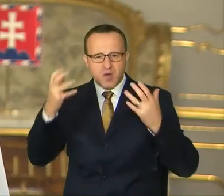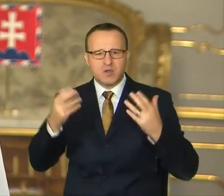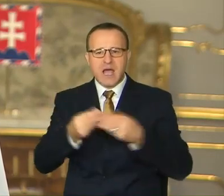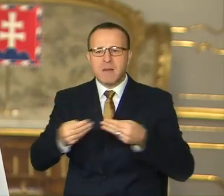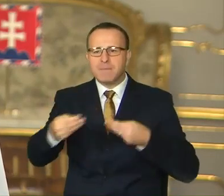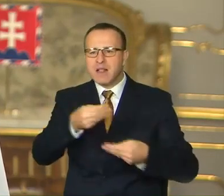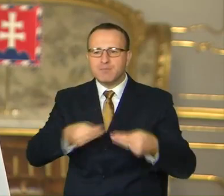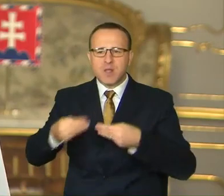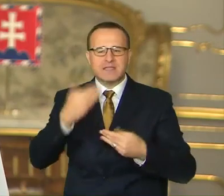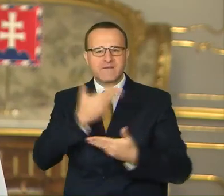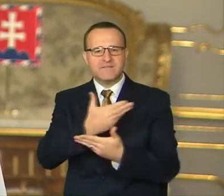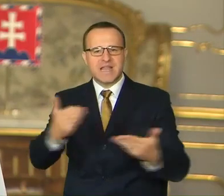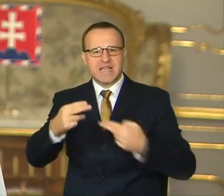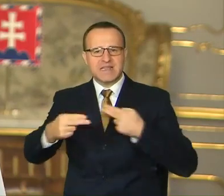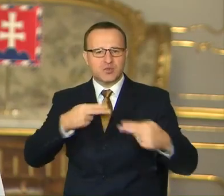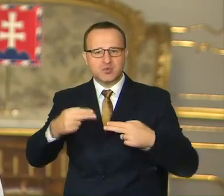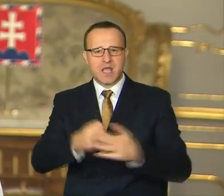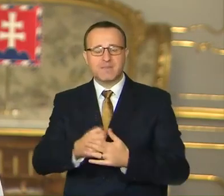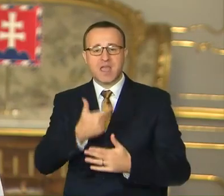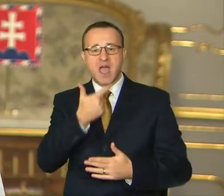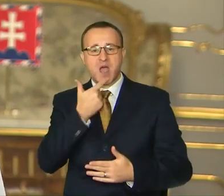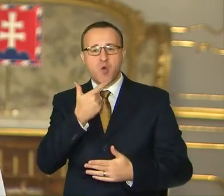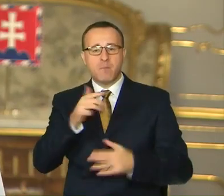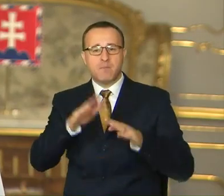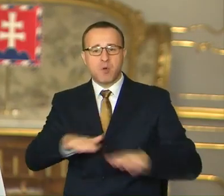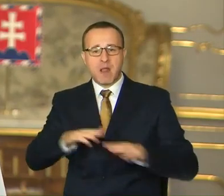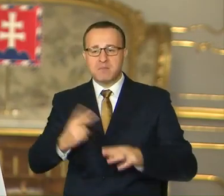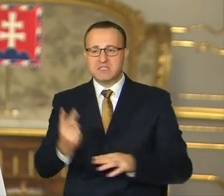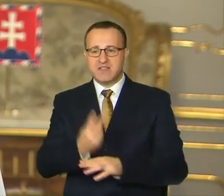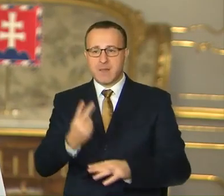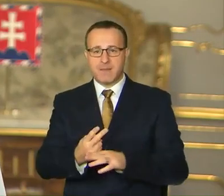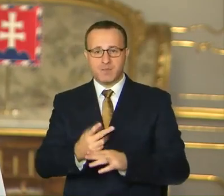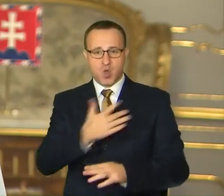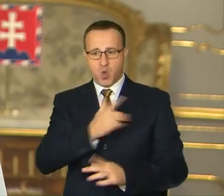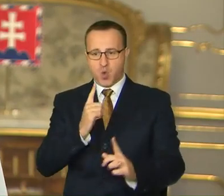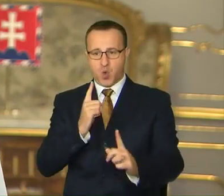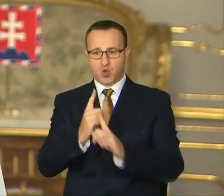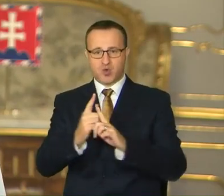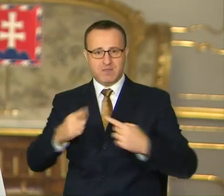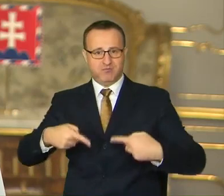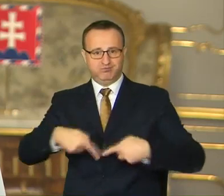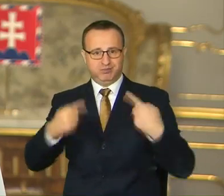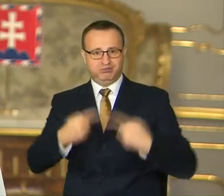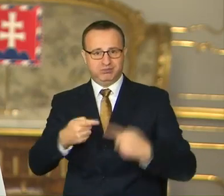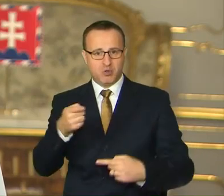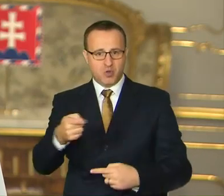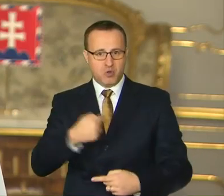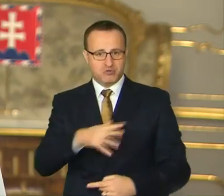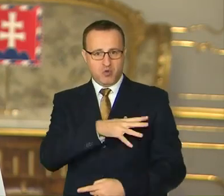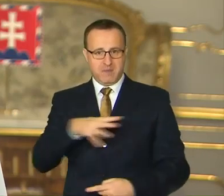verejnej debate. Ako si pomaly zvykáme na to, že osobný konflikt je legitimnou pracovnou metódou.